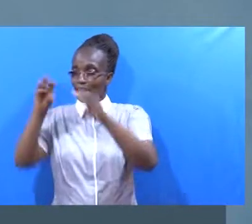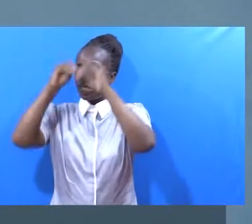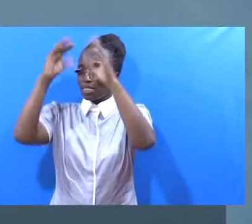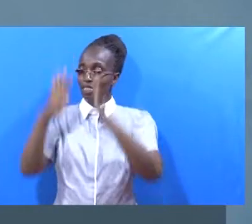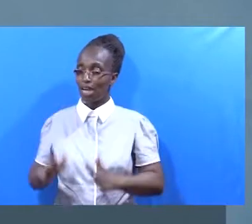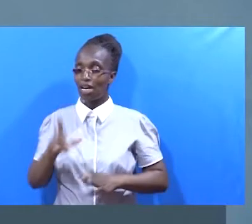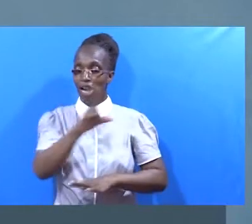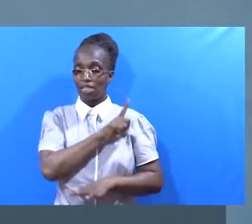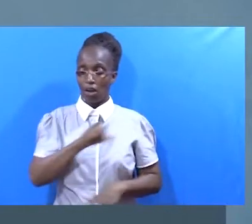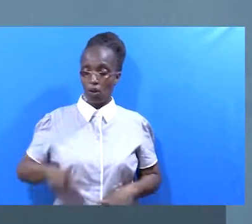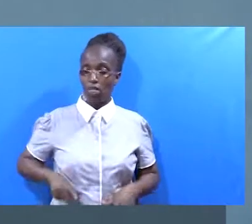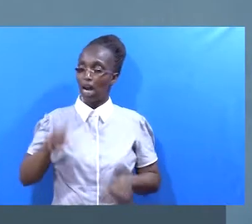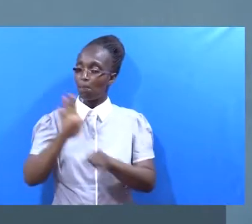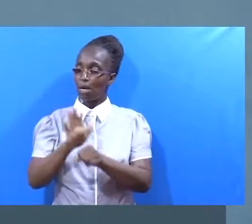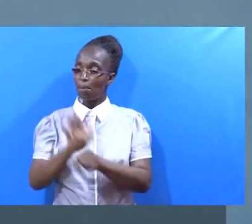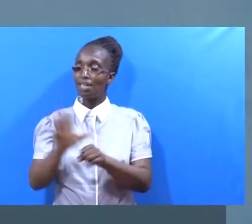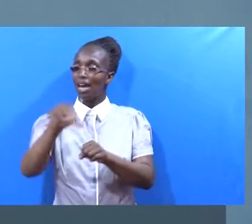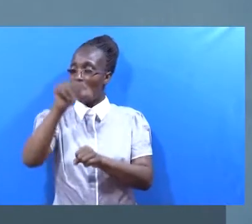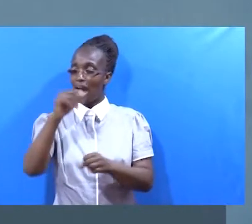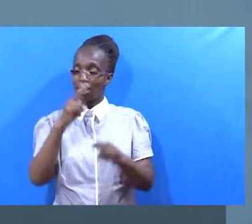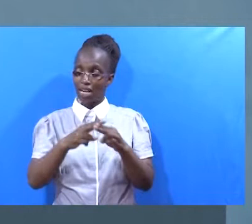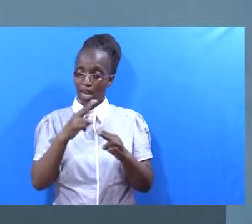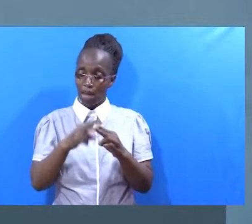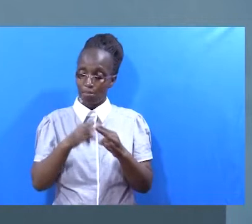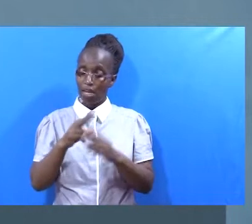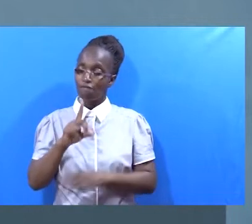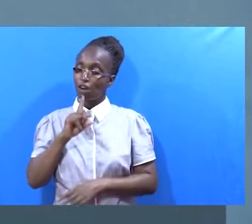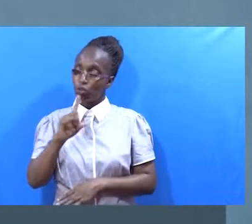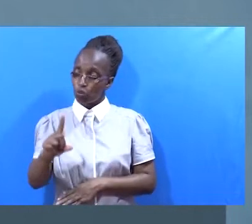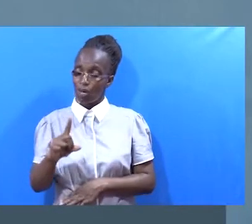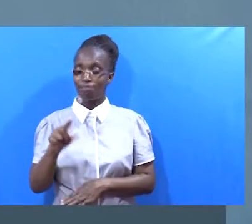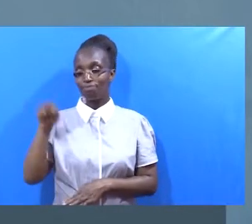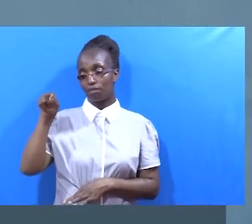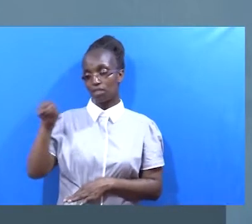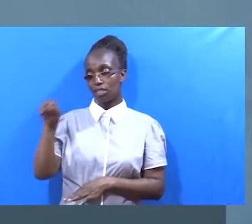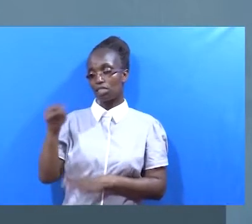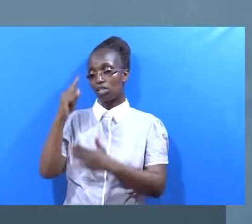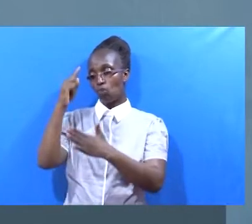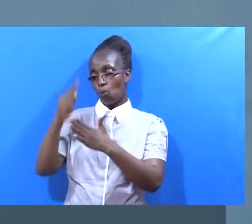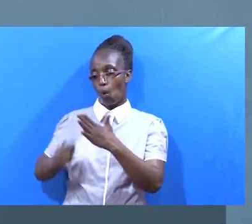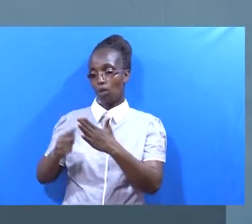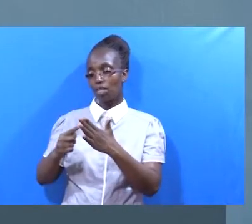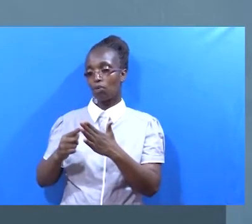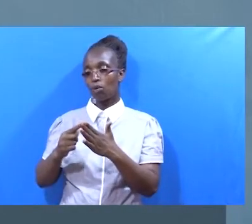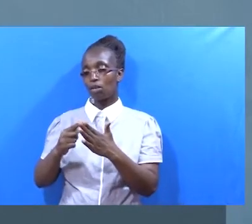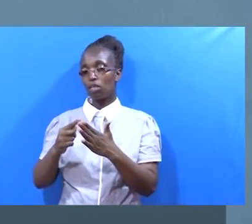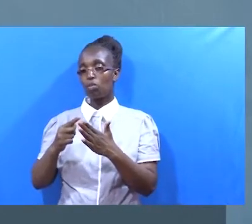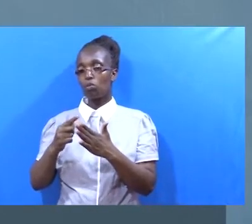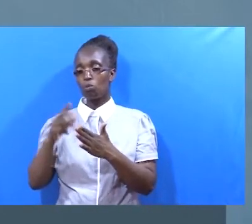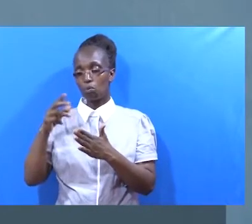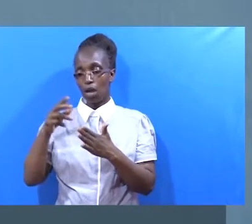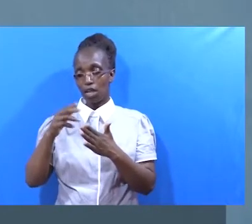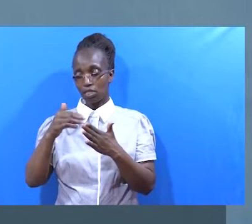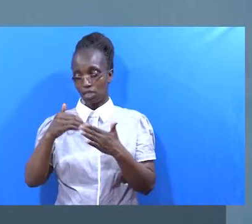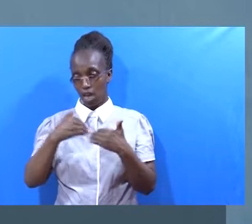muita malimu Wakamuita buwana Na majina mengine makubwa makubwa Kwa kweli Hivyo ndivyo ilivyo kuwa Kwa